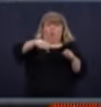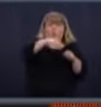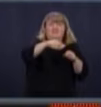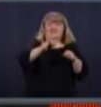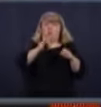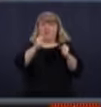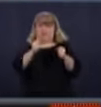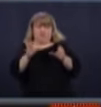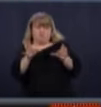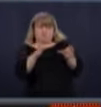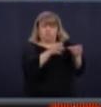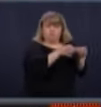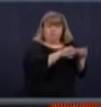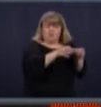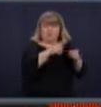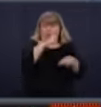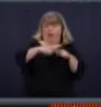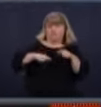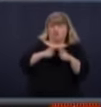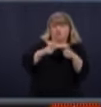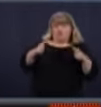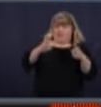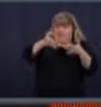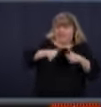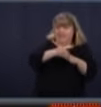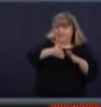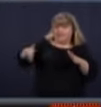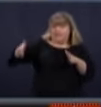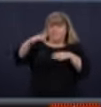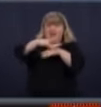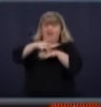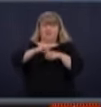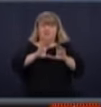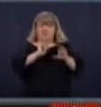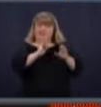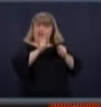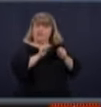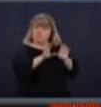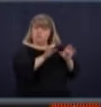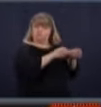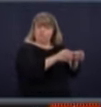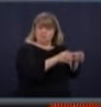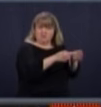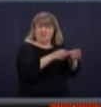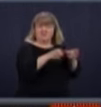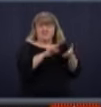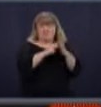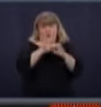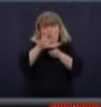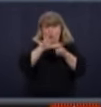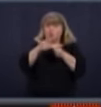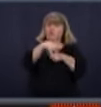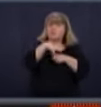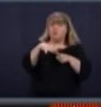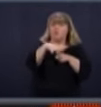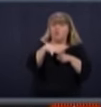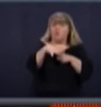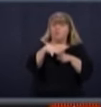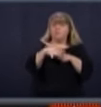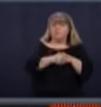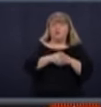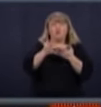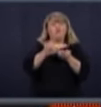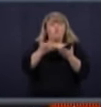l'usine devienne malade ou que toutes les familles deviennent malades, on est en train de contrôler la situation. Ce qu'on ne veut pas, c'est en